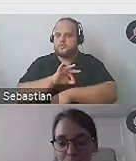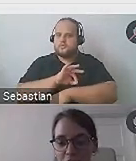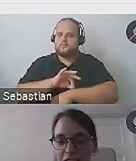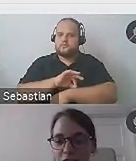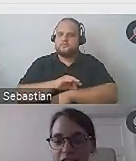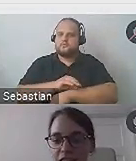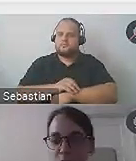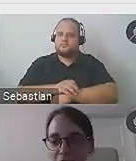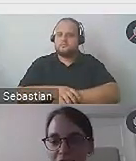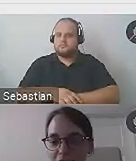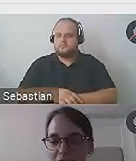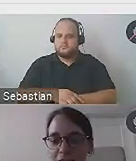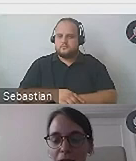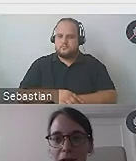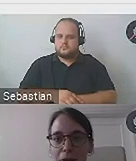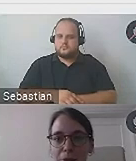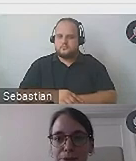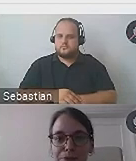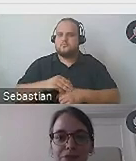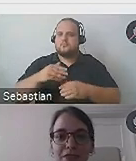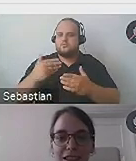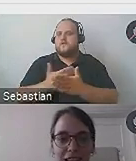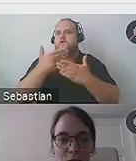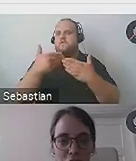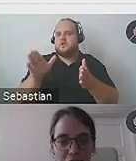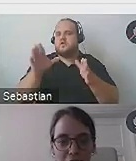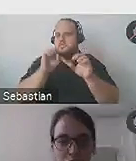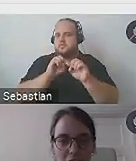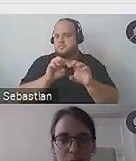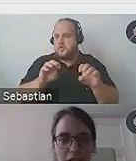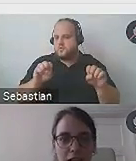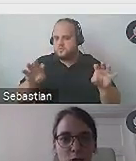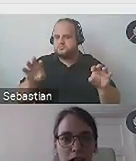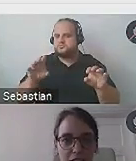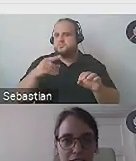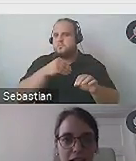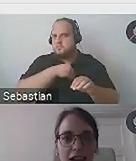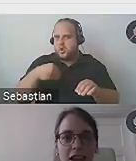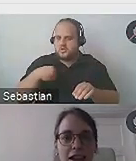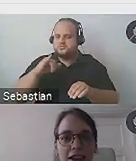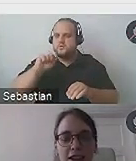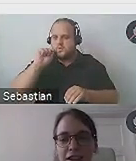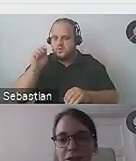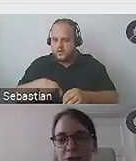Spółdzielnia Otwartej Edukacji dla nauczycieli i nauczycielek z Polski i Ukrainy.